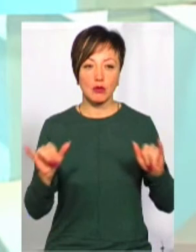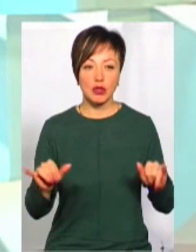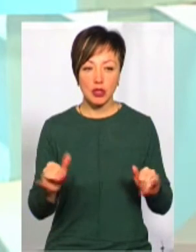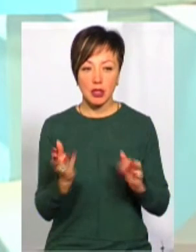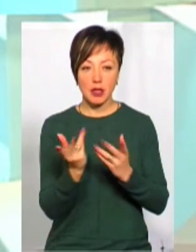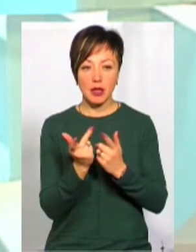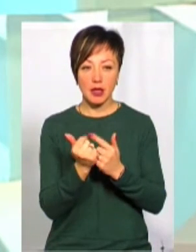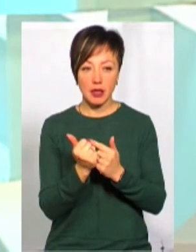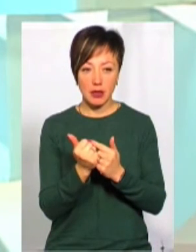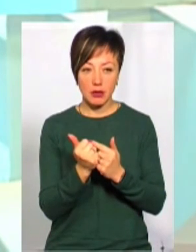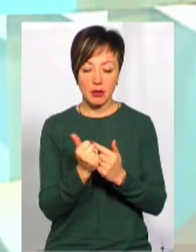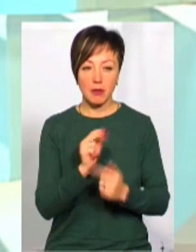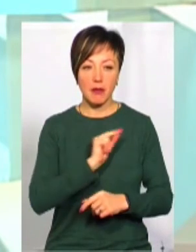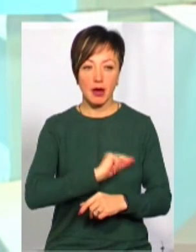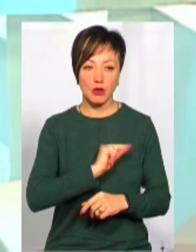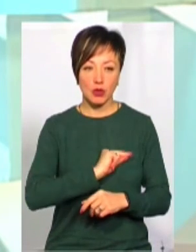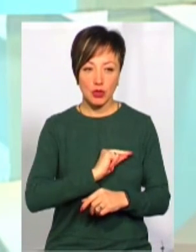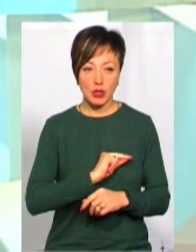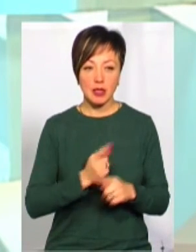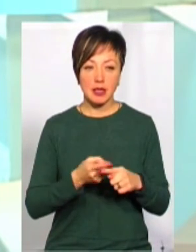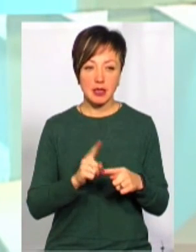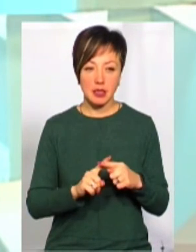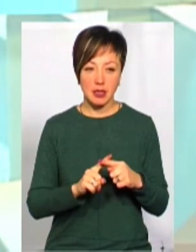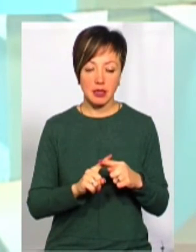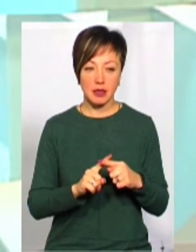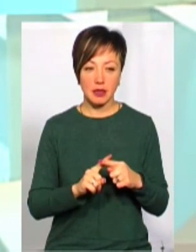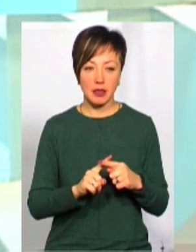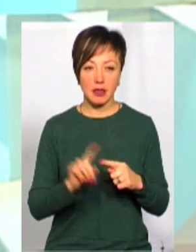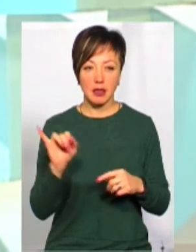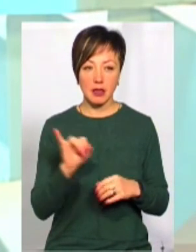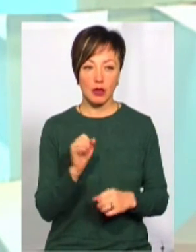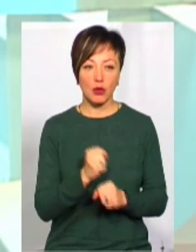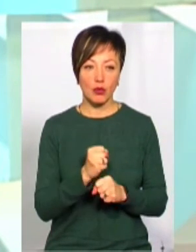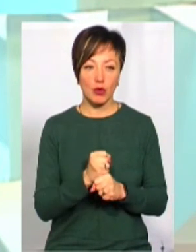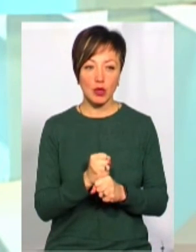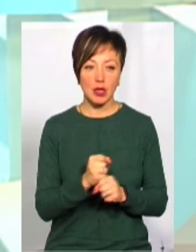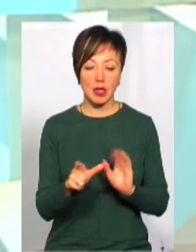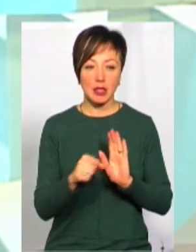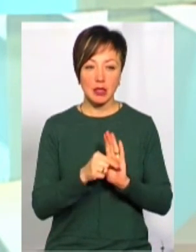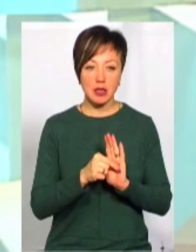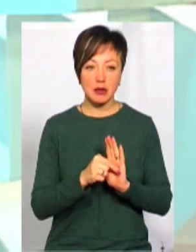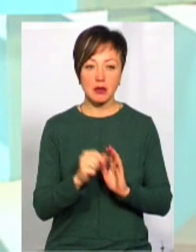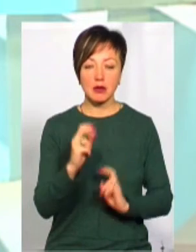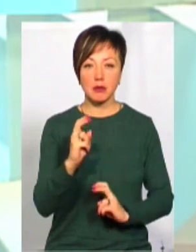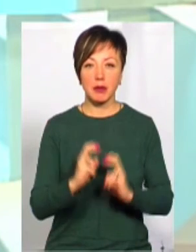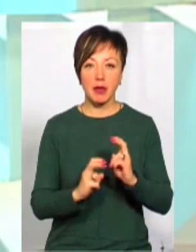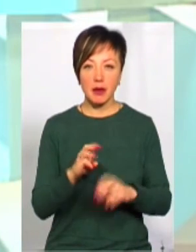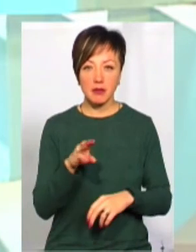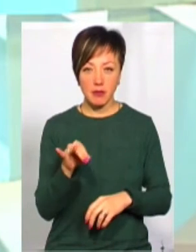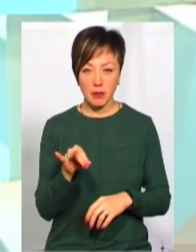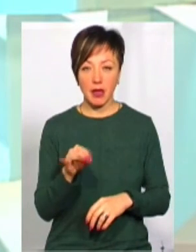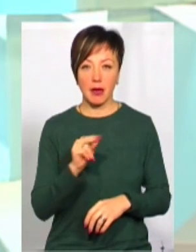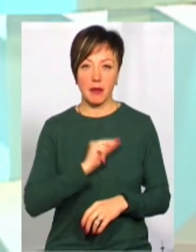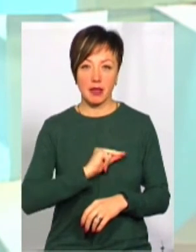кількості працюючих. Це і робота з підприємствами і